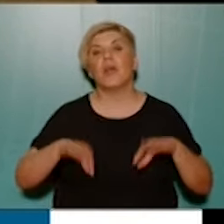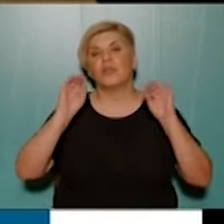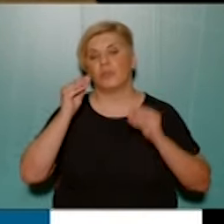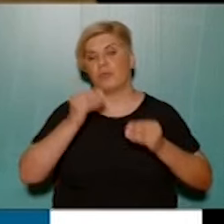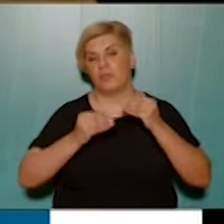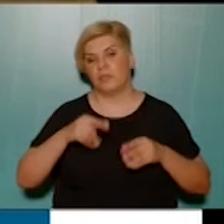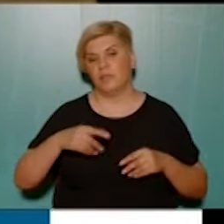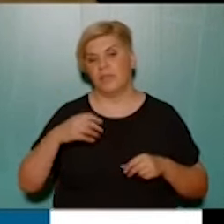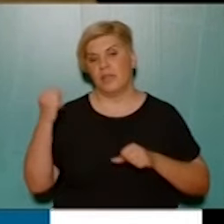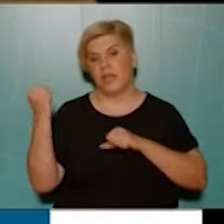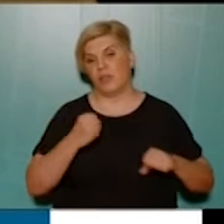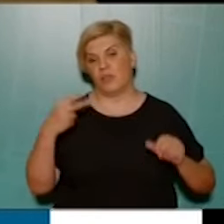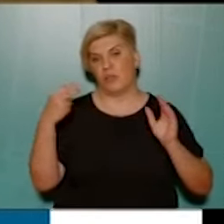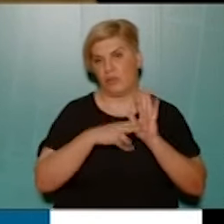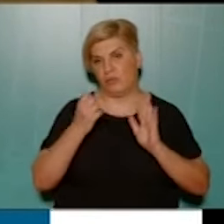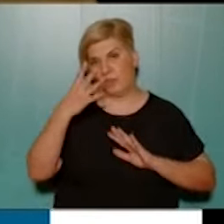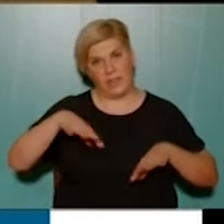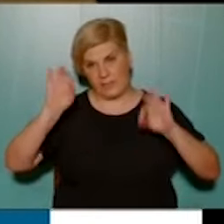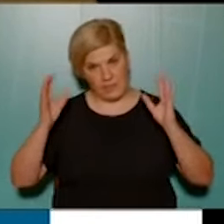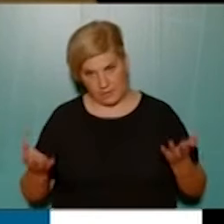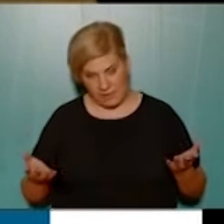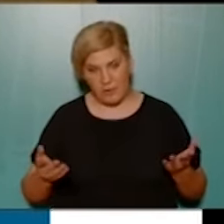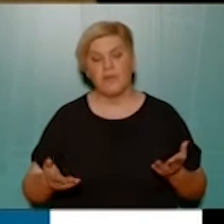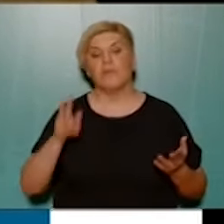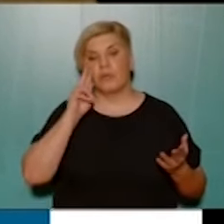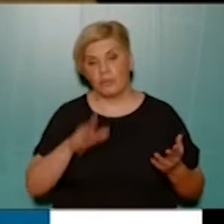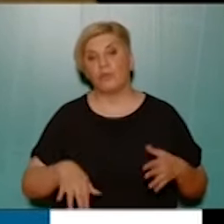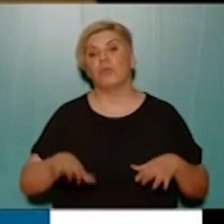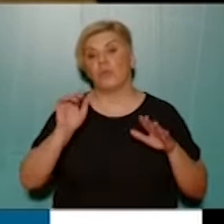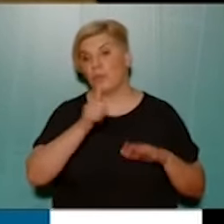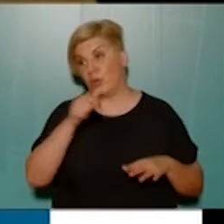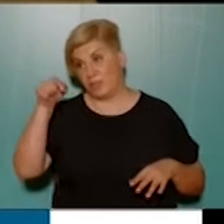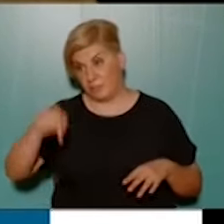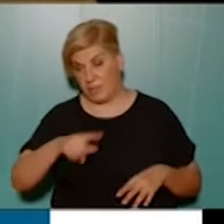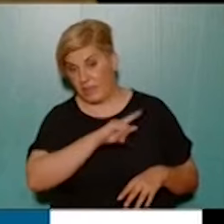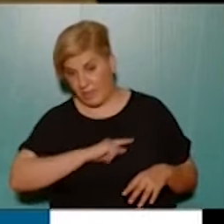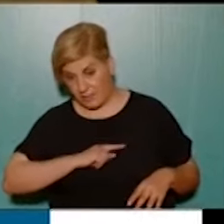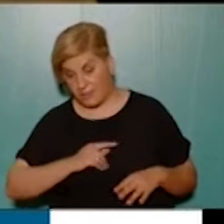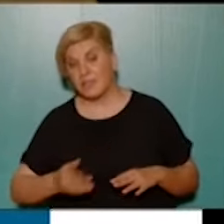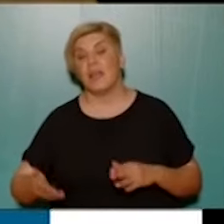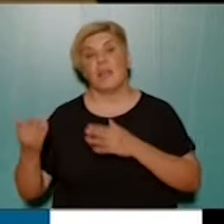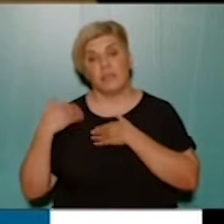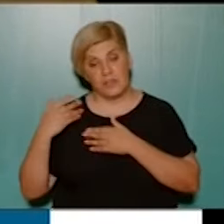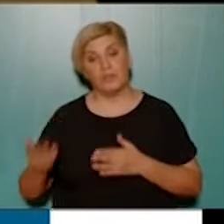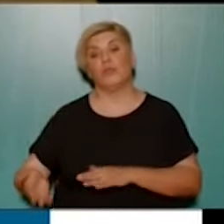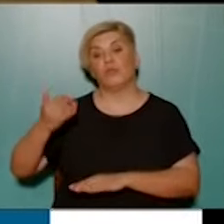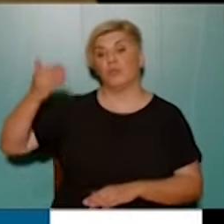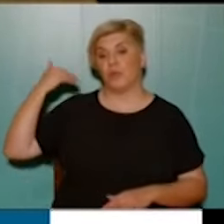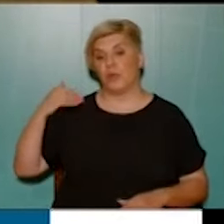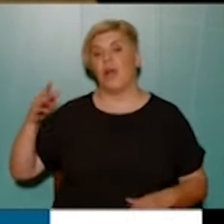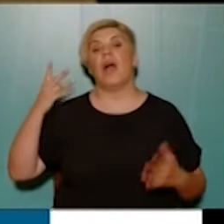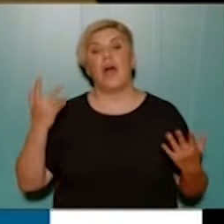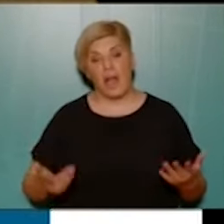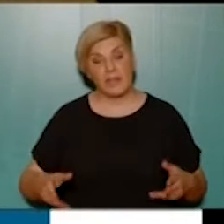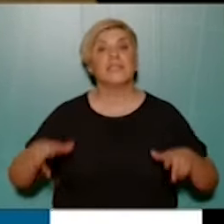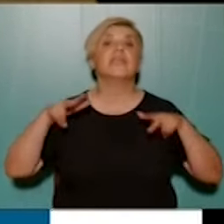πρόβλημά του προφανώς τον Γενάριο του 2024. Και δεν αφορά προφανώς ούτε μόνο τη σημερινή διοίκηση ευθύνης, ούτε τις προηγούμενες μόνο,